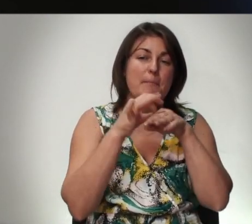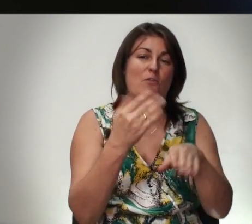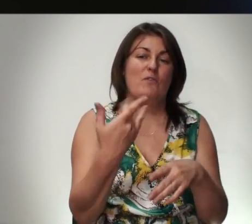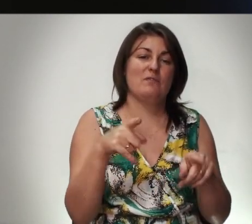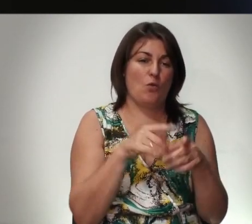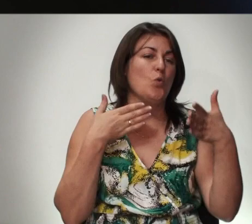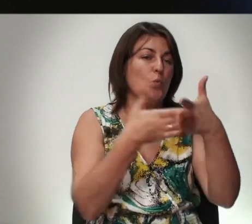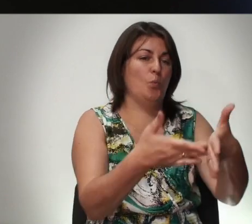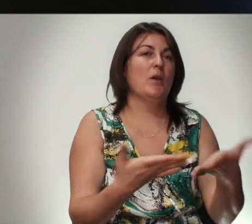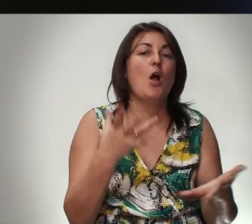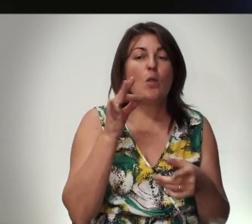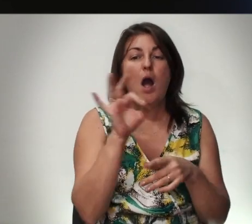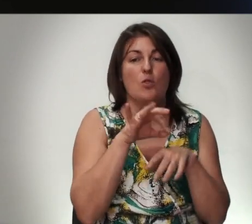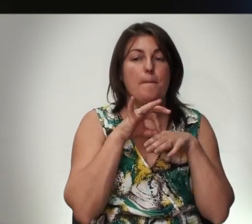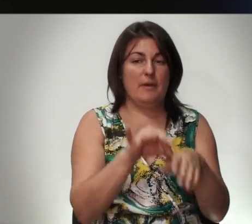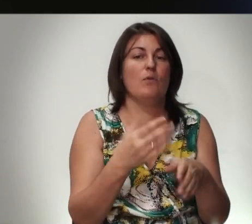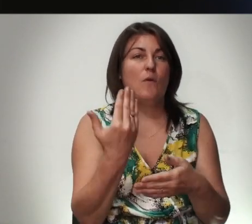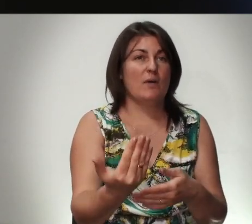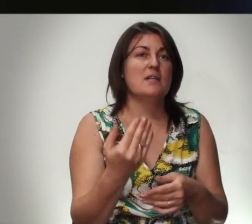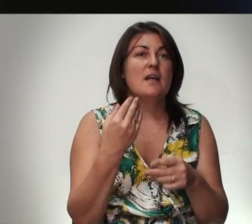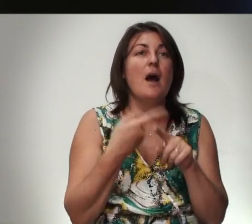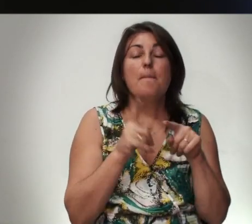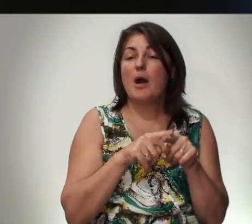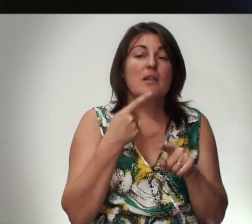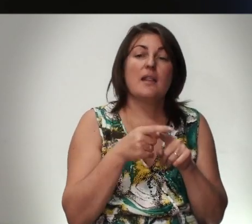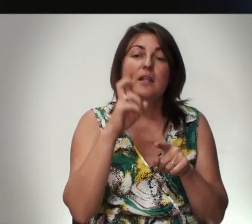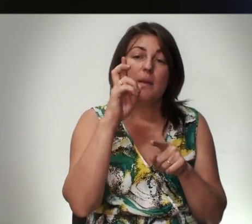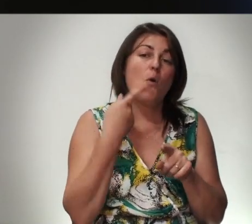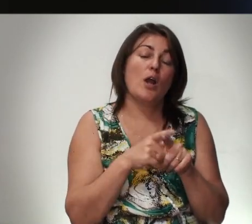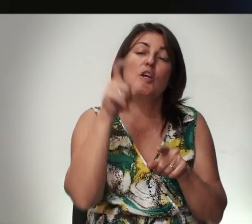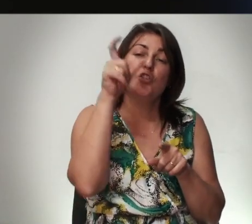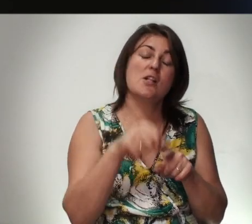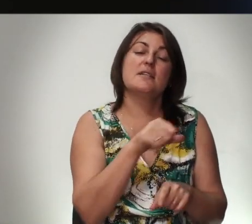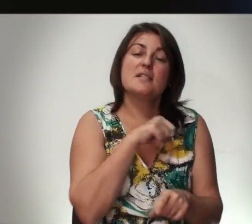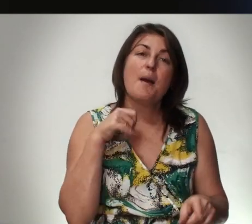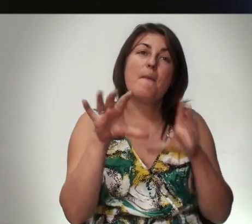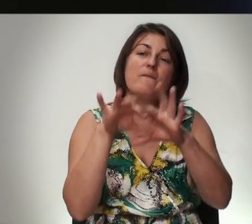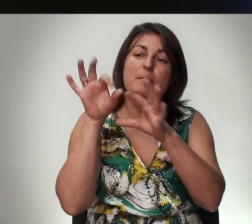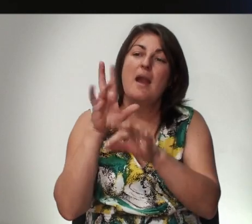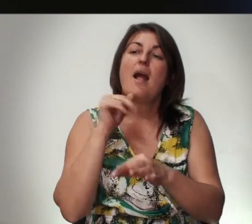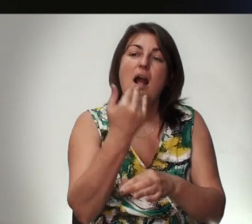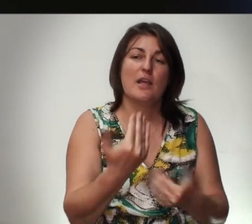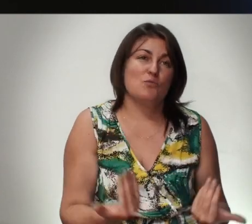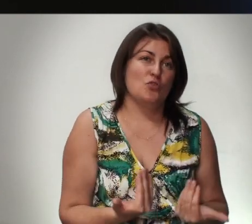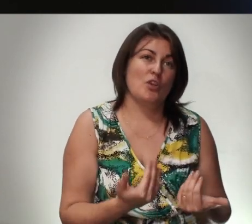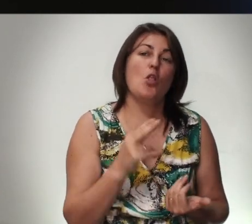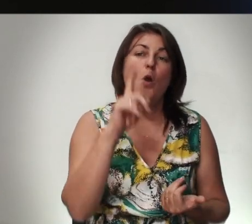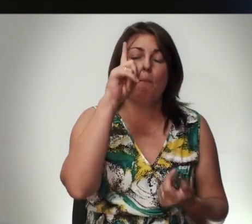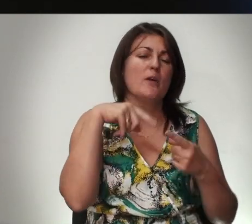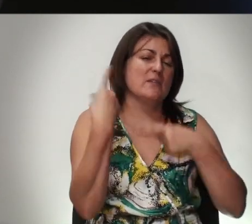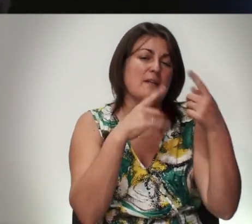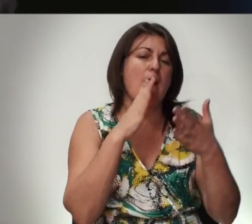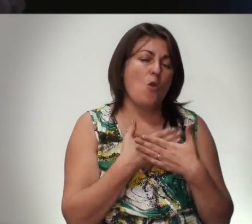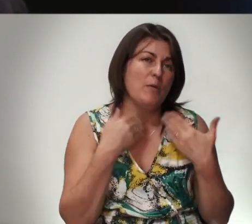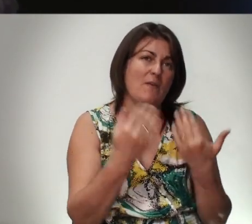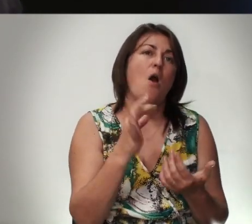Вас К Тупик Но Оно Привело Вас Поэтому Это Не Бог А Человек Сам Выбирает Как Ему Жить Но Бог Всегда Любит